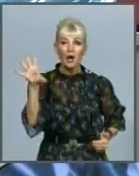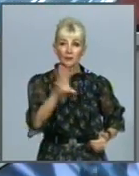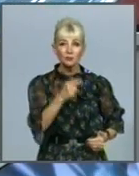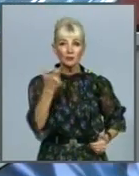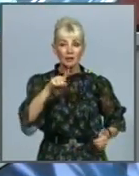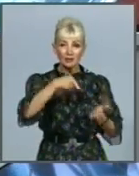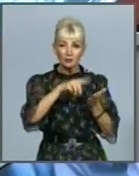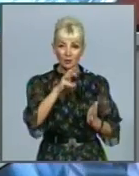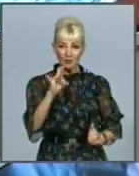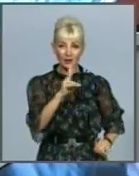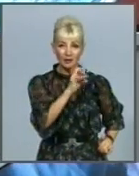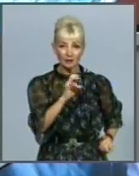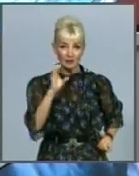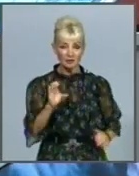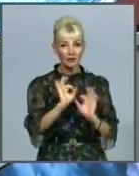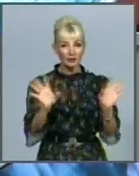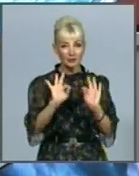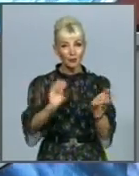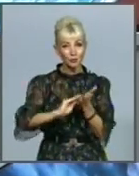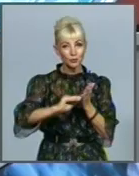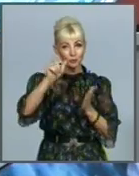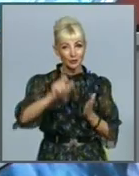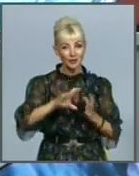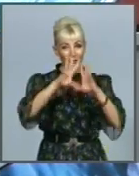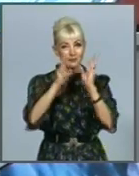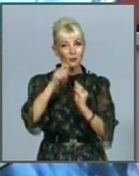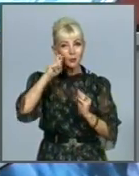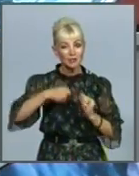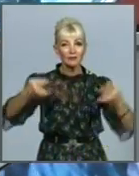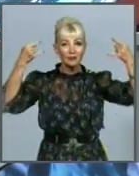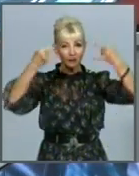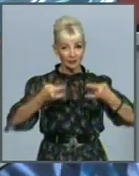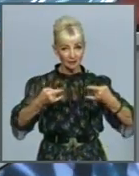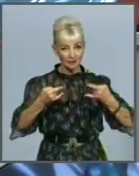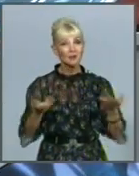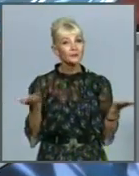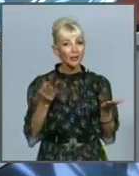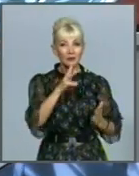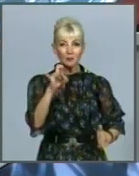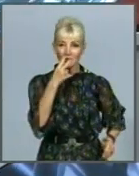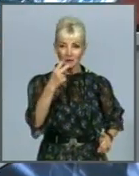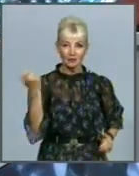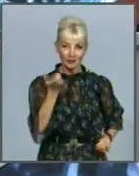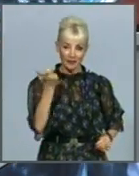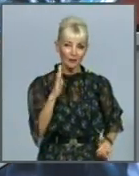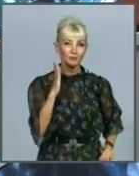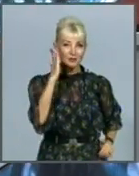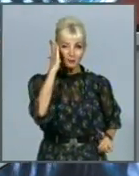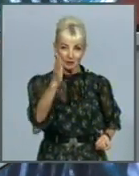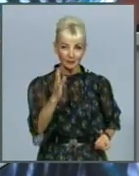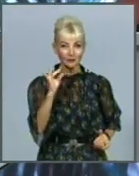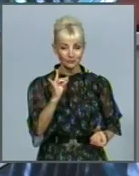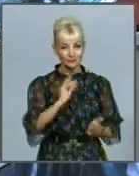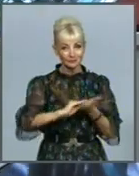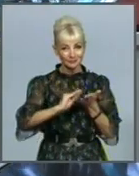харківський міський голова Геннадій Кернес розповів журналістам всеукраїнського телеканалу. Яким мер бачить Харків у перспективі – у